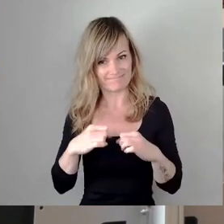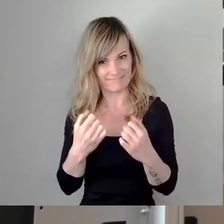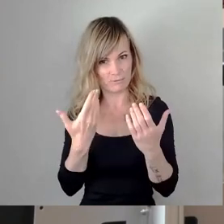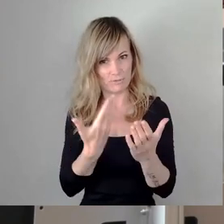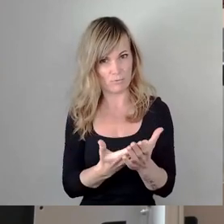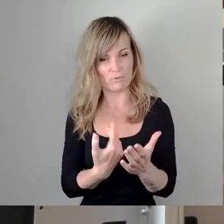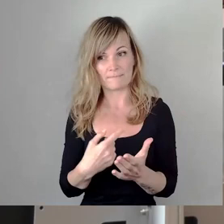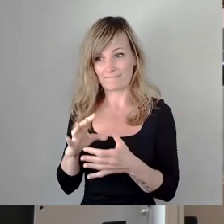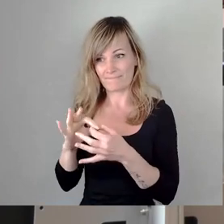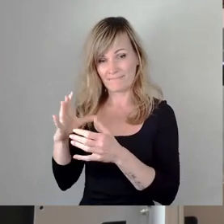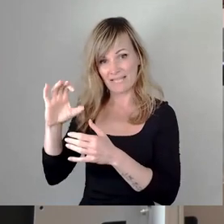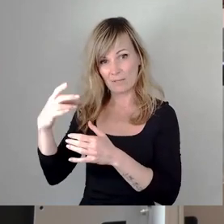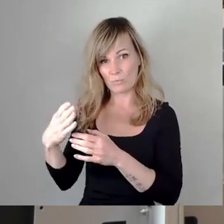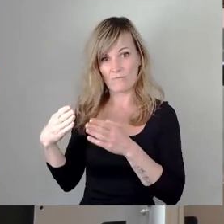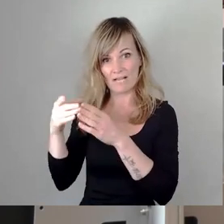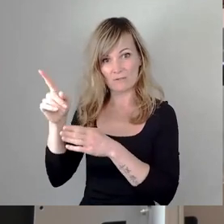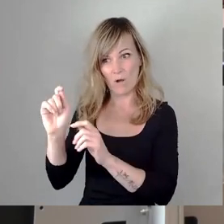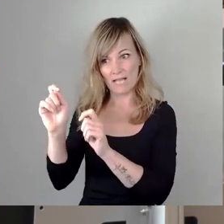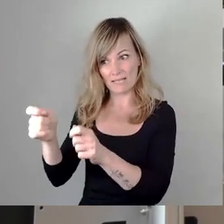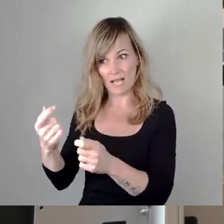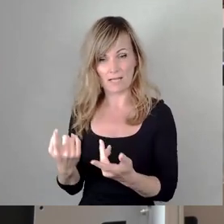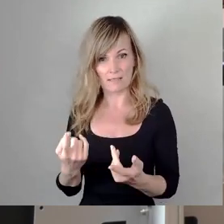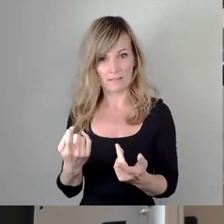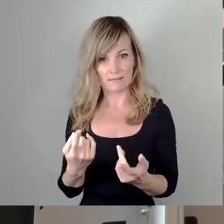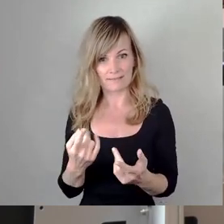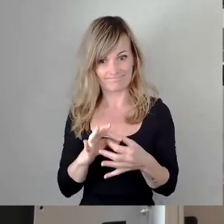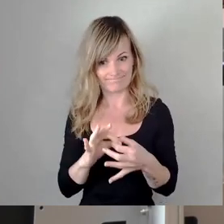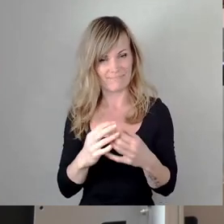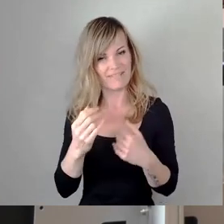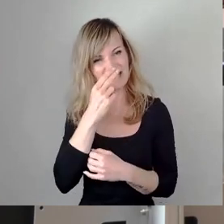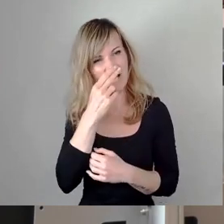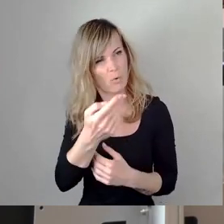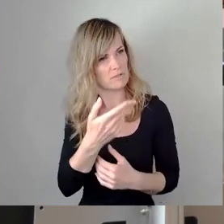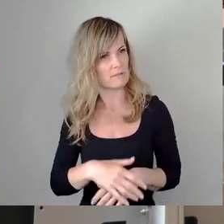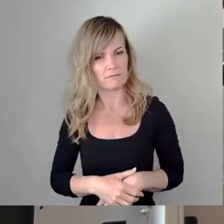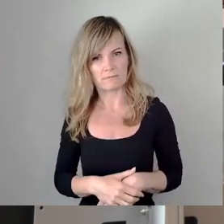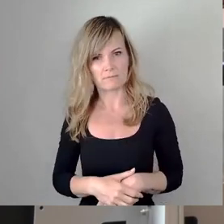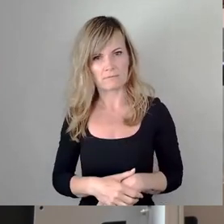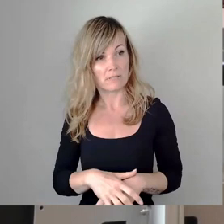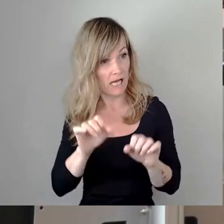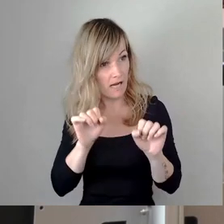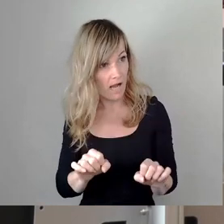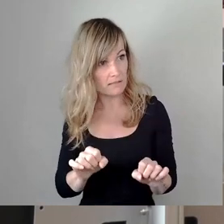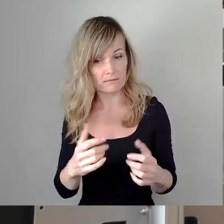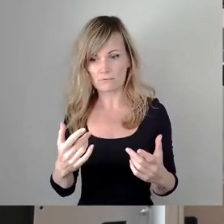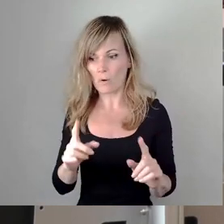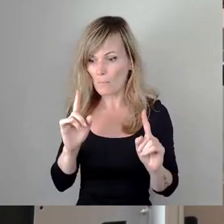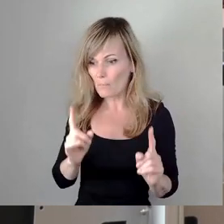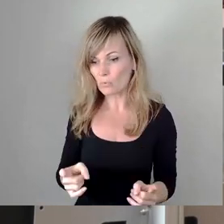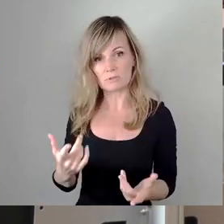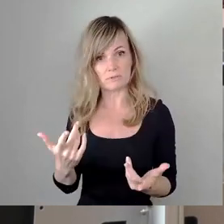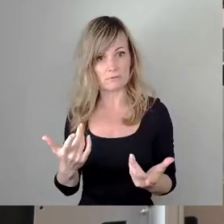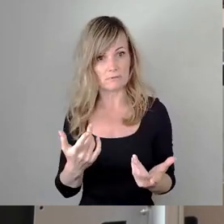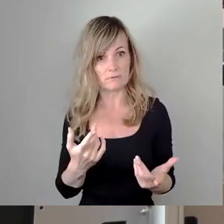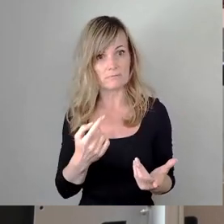der CDU-Fraktion zum heutigen Tag? Können wir davon ausgehen oder müssen wir davon ausgehen?